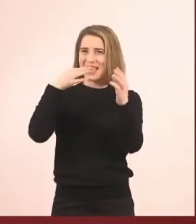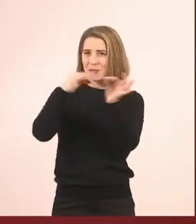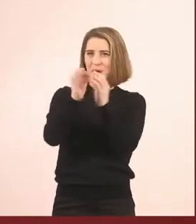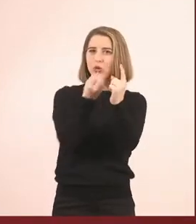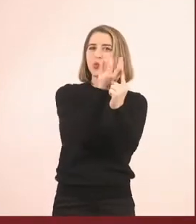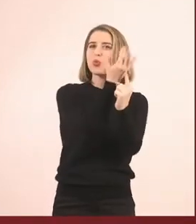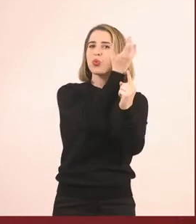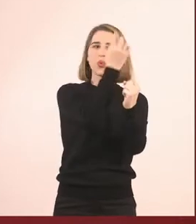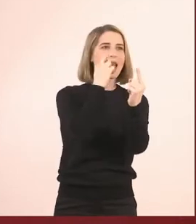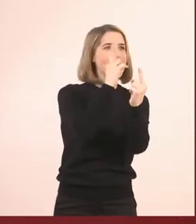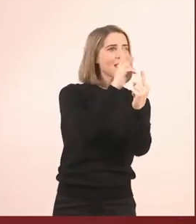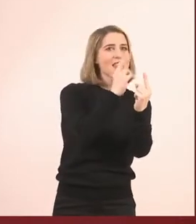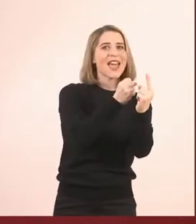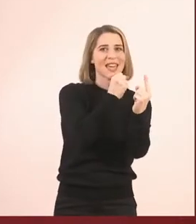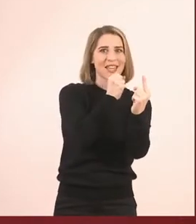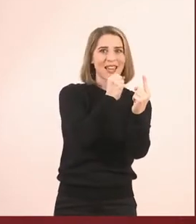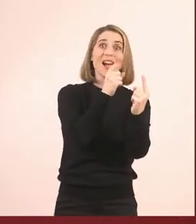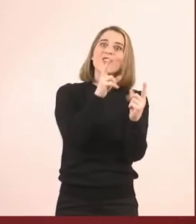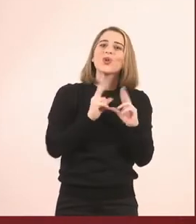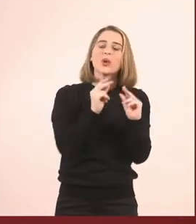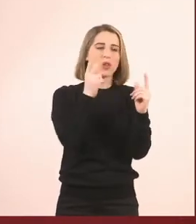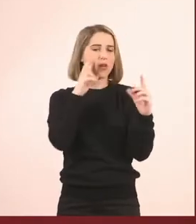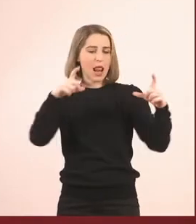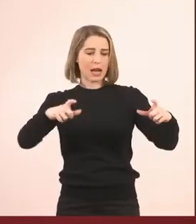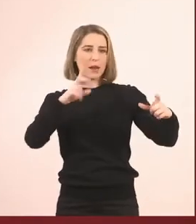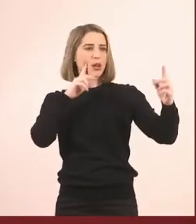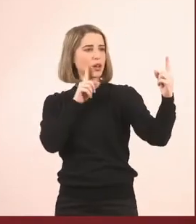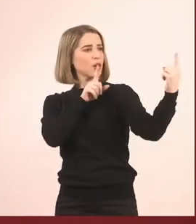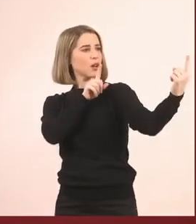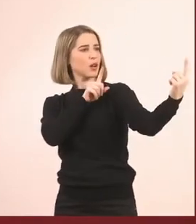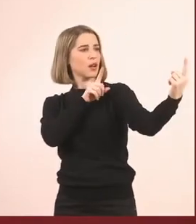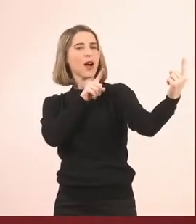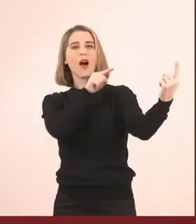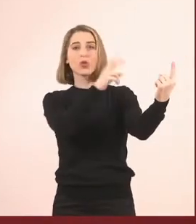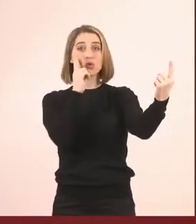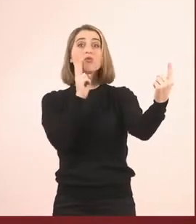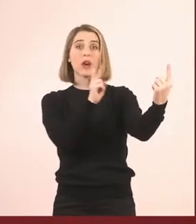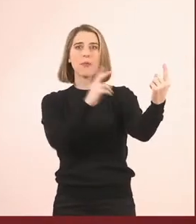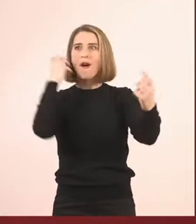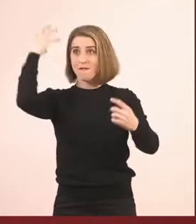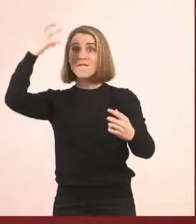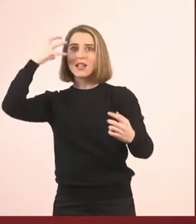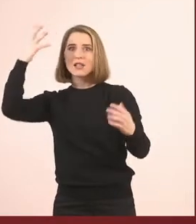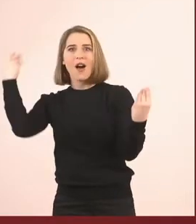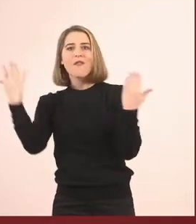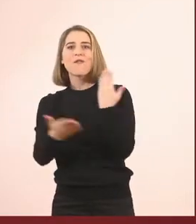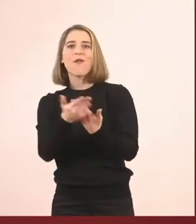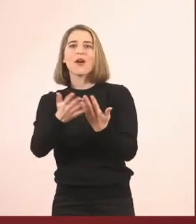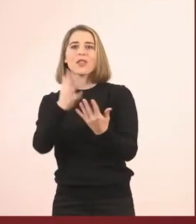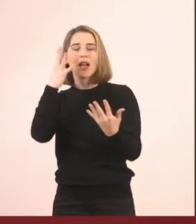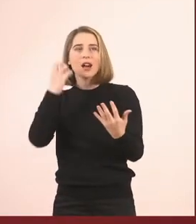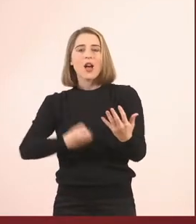ζεστασιά τώρα. Γιατί θα τους φέρουμε κοντά μας με το μυαλό μας και τη φαντασία μας. Τους βλέπετε και τους νιώθετε.